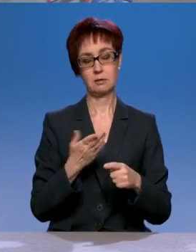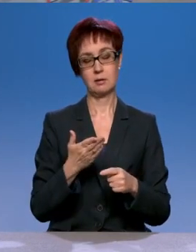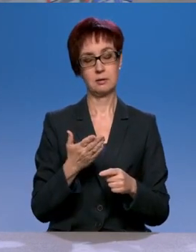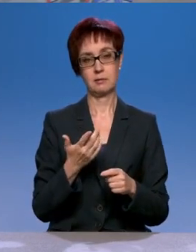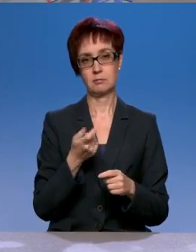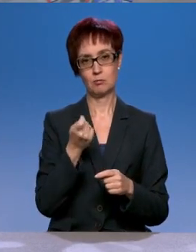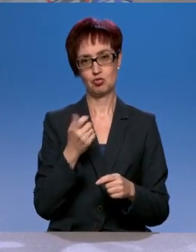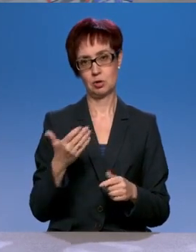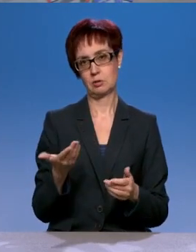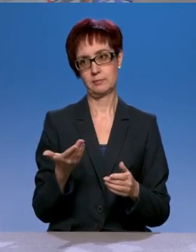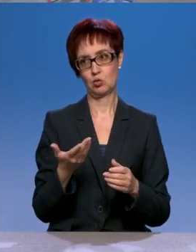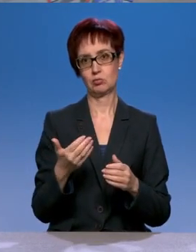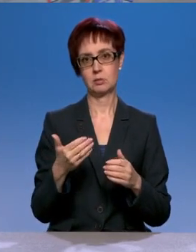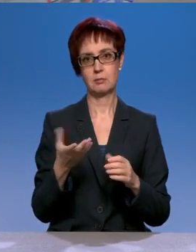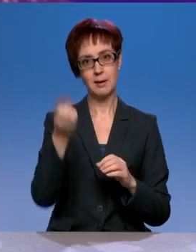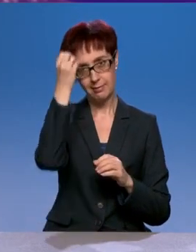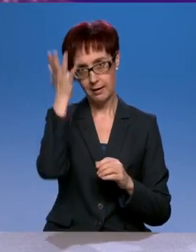Михаил. Добрый вечер. Слушаем.